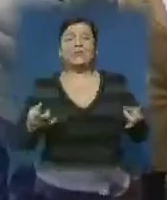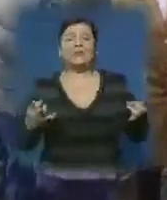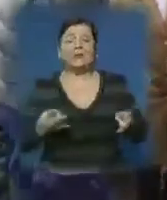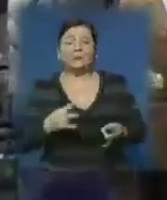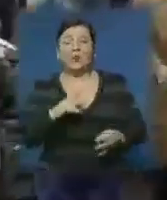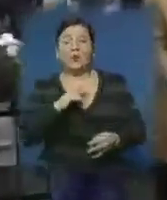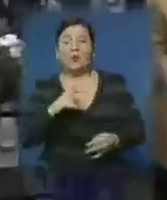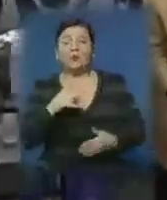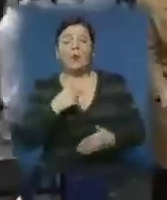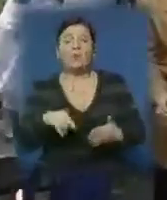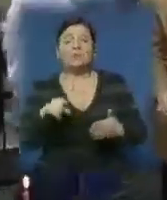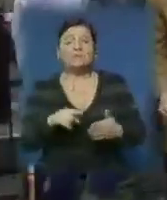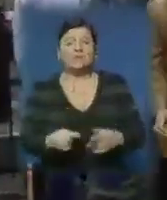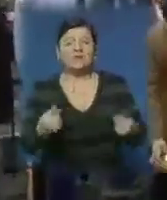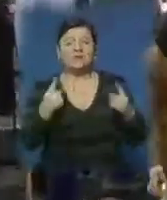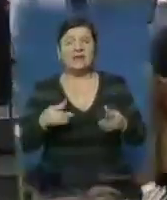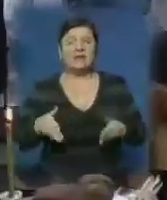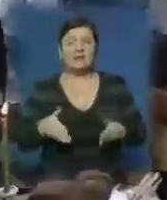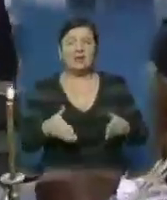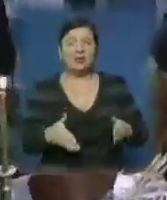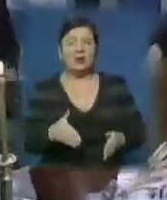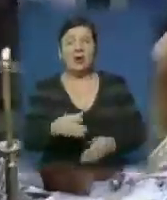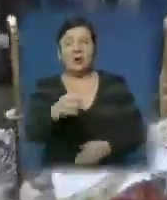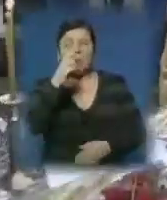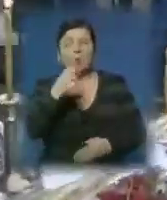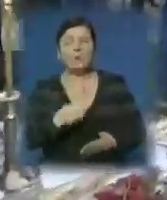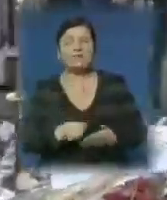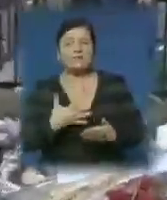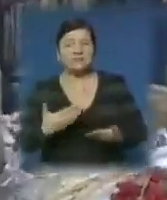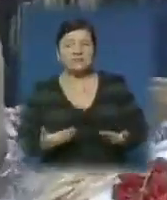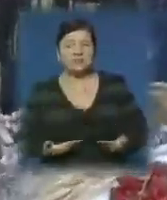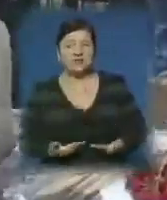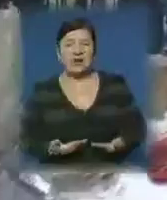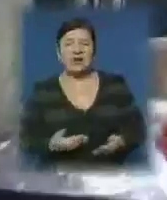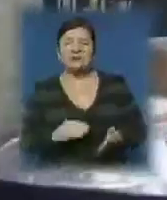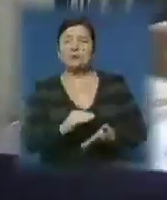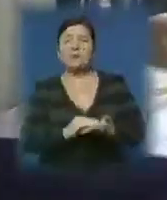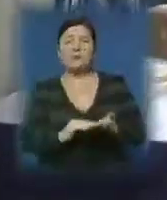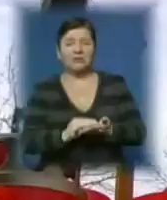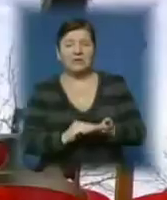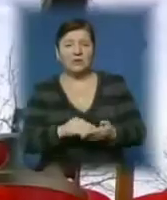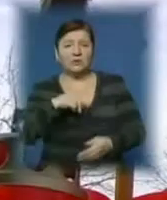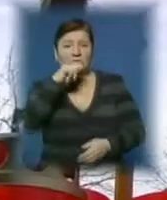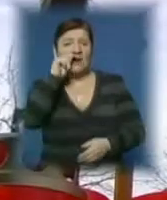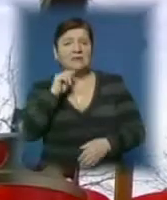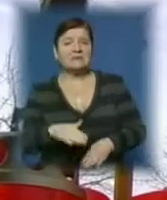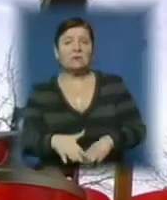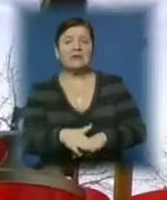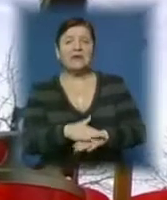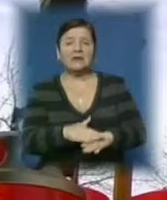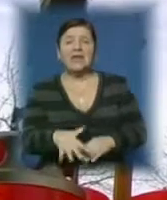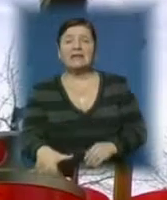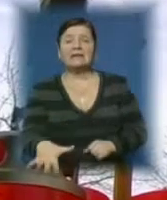позбавили цієї великої, дарованої Богом цінності. Щоб не забулась і не повторилась трагедія українського народу, на